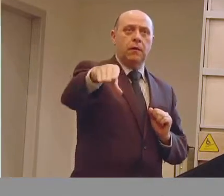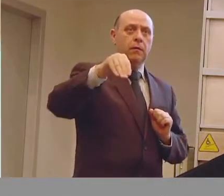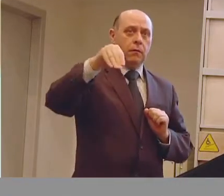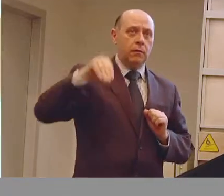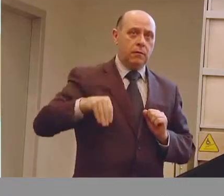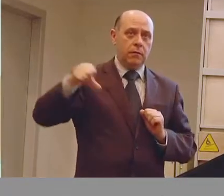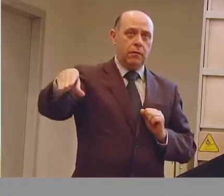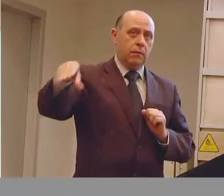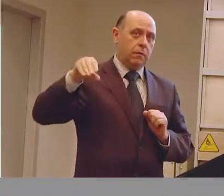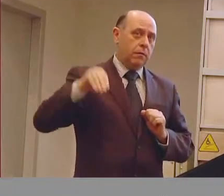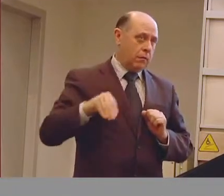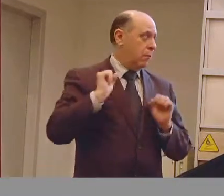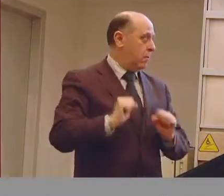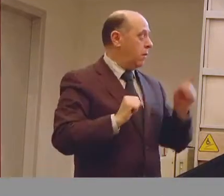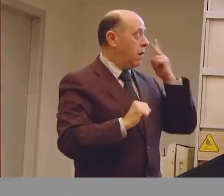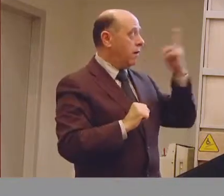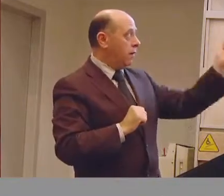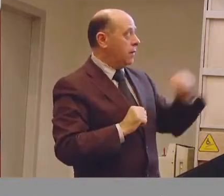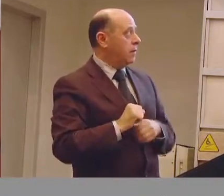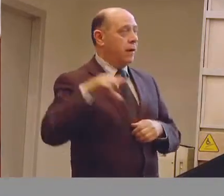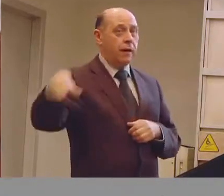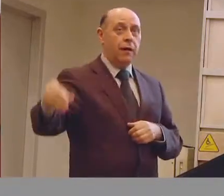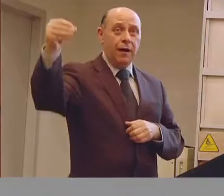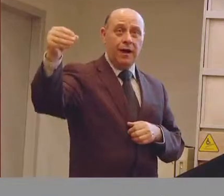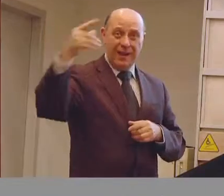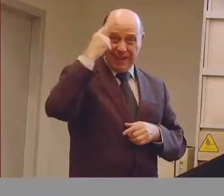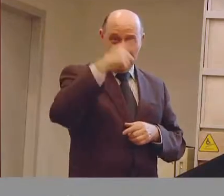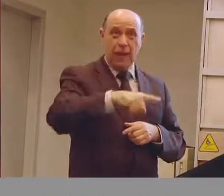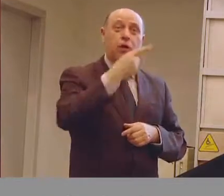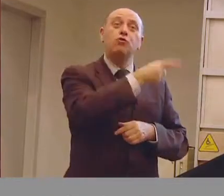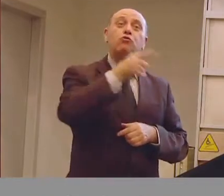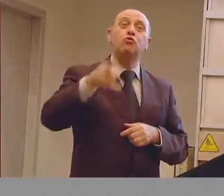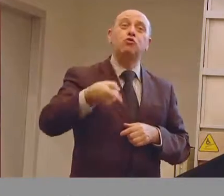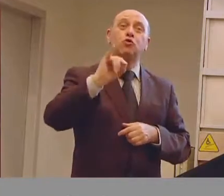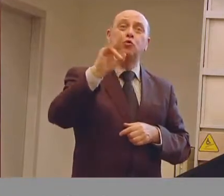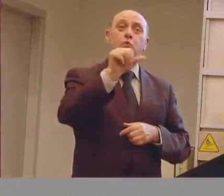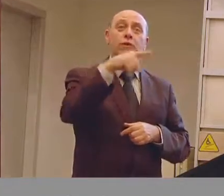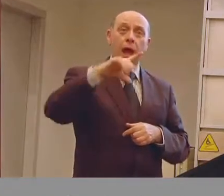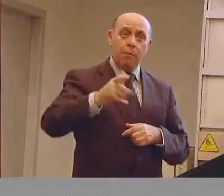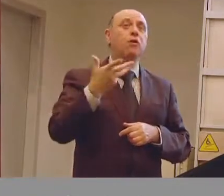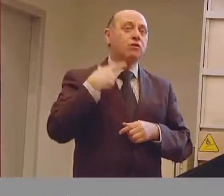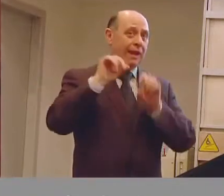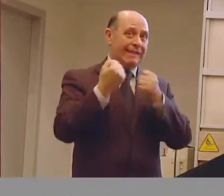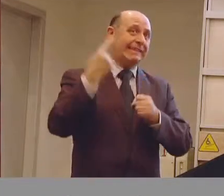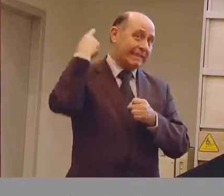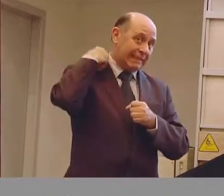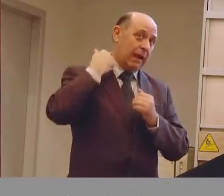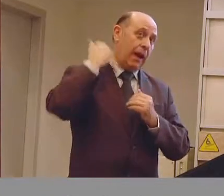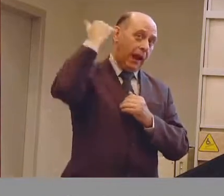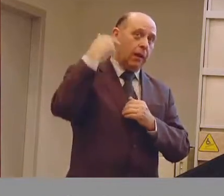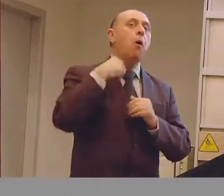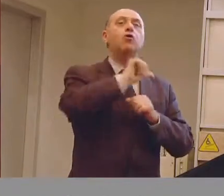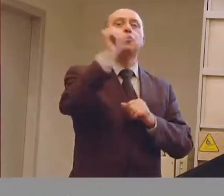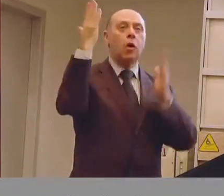comunque dove si vuole. Considerate che Giuseppe ha una lesione molto alta, una tetraplegia molto alta per cui lui riesce a muovere solo la